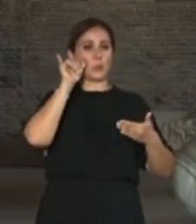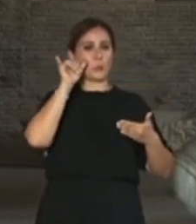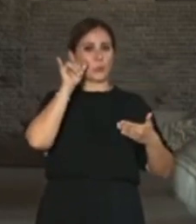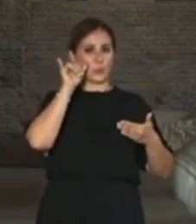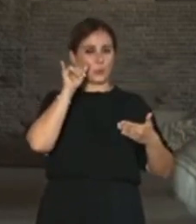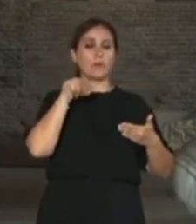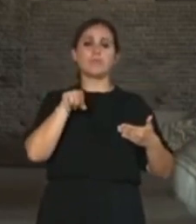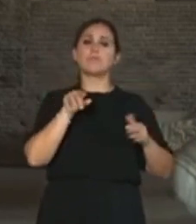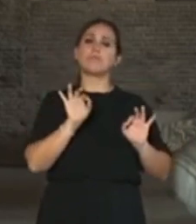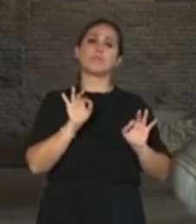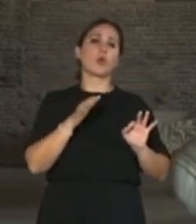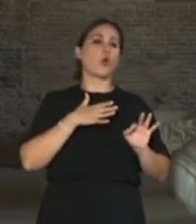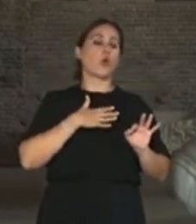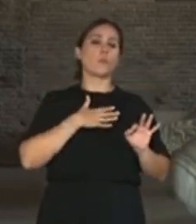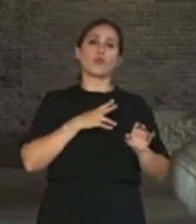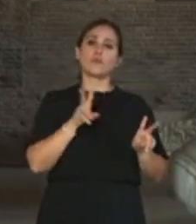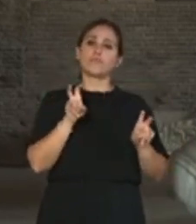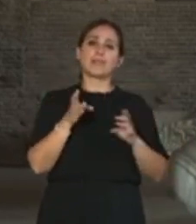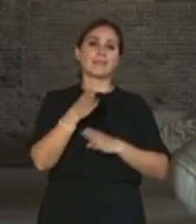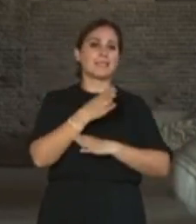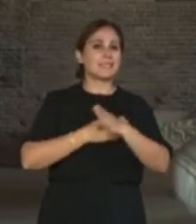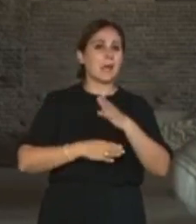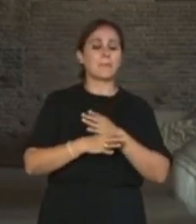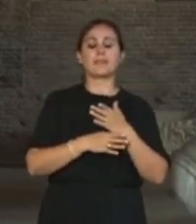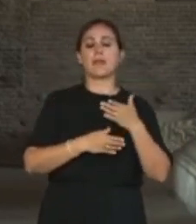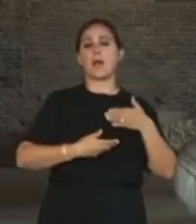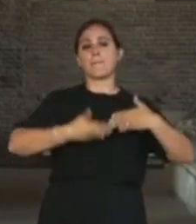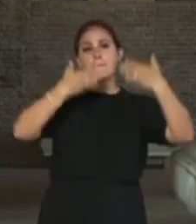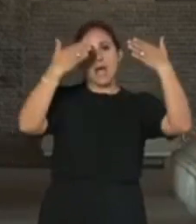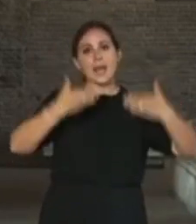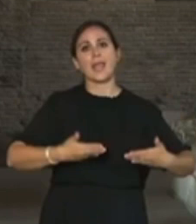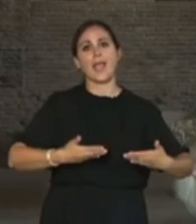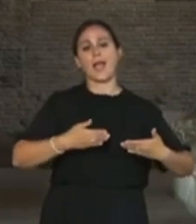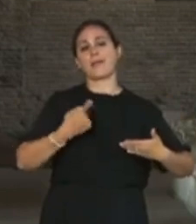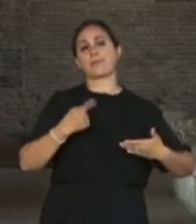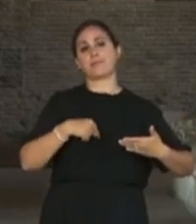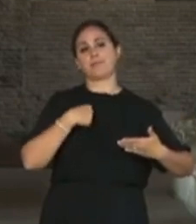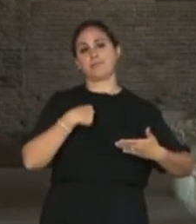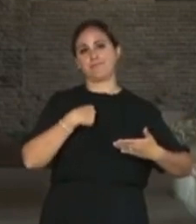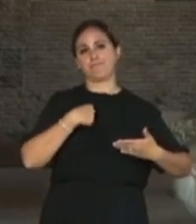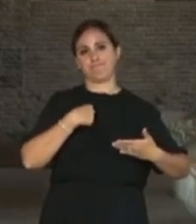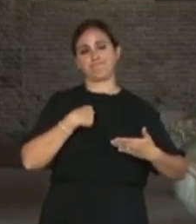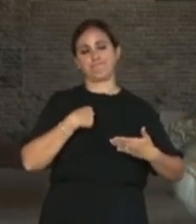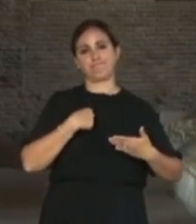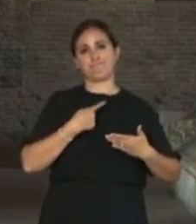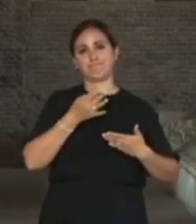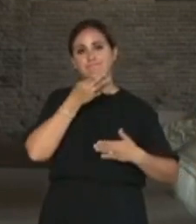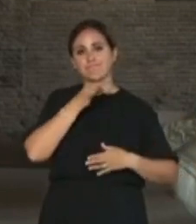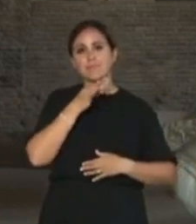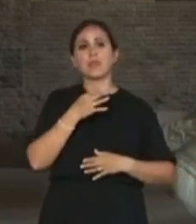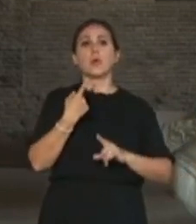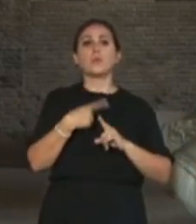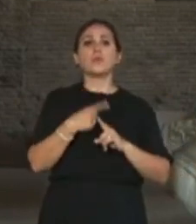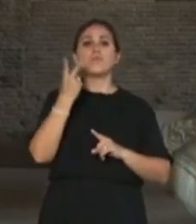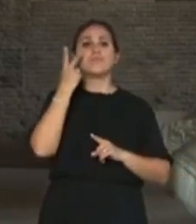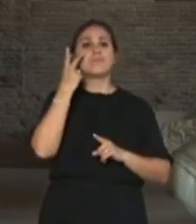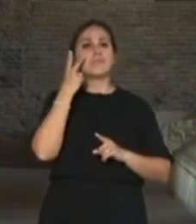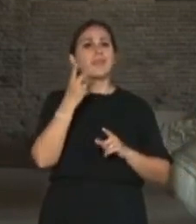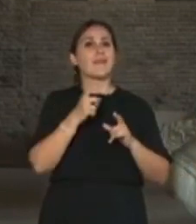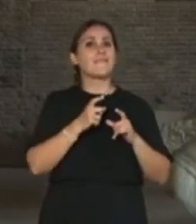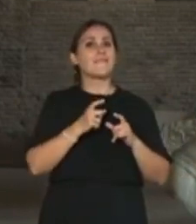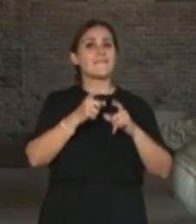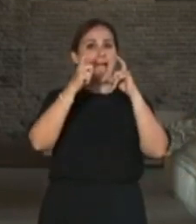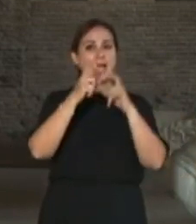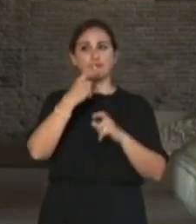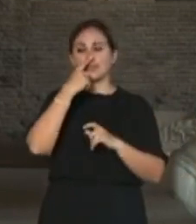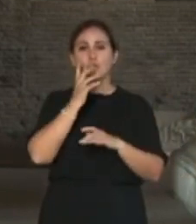parlare di disabilità e barriere ma anche per far vedere i viaggi accessibili e questa è